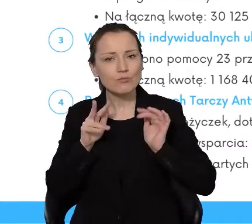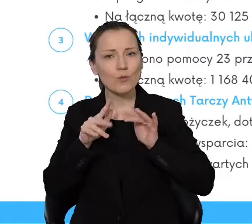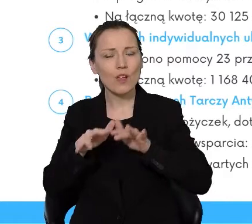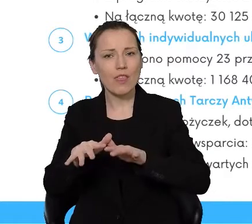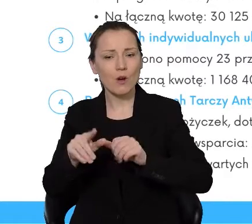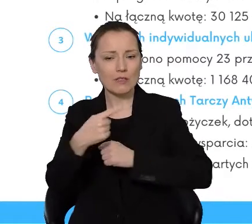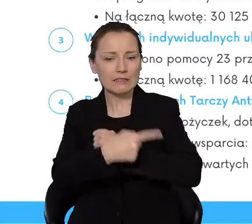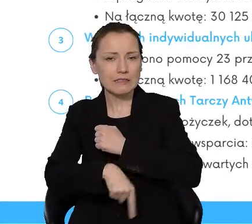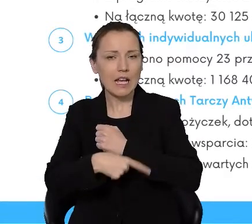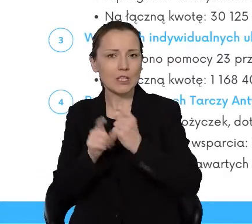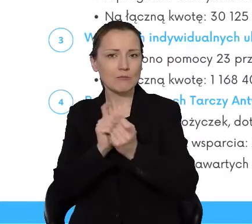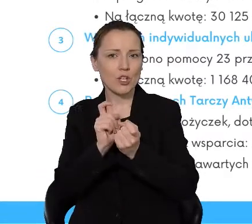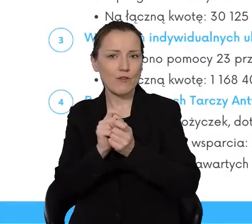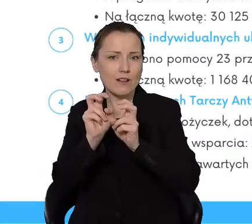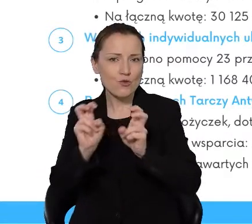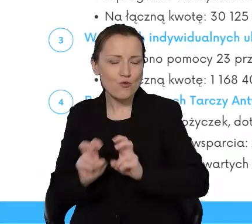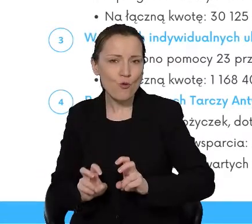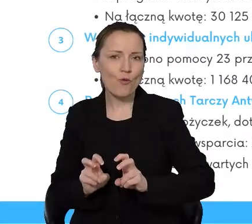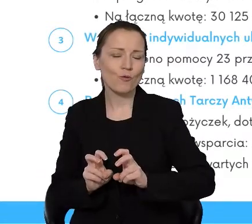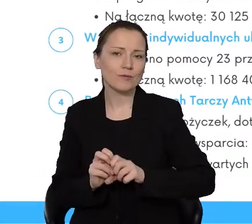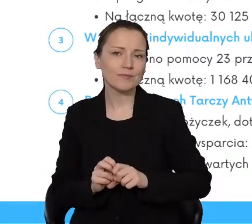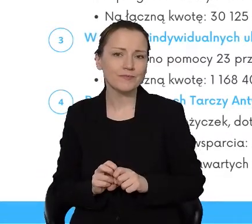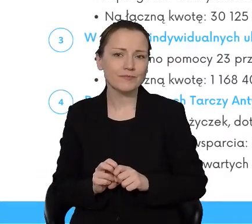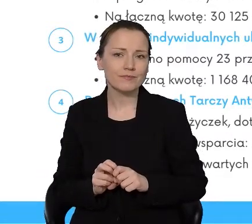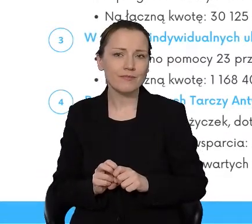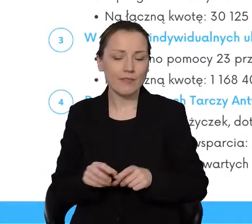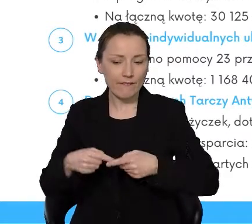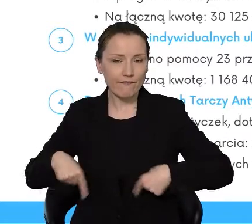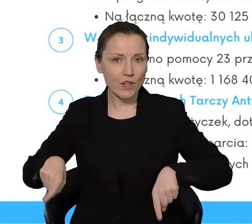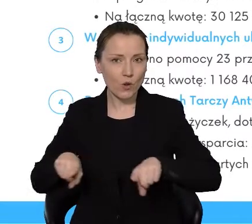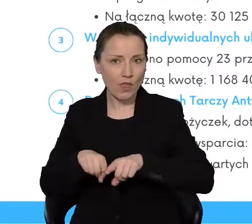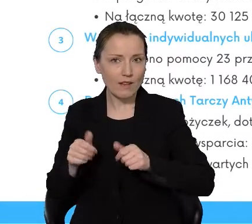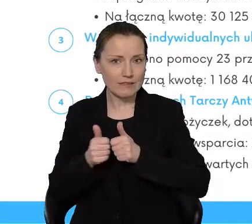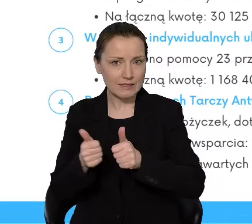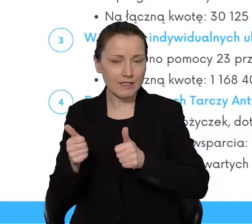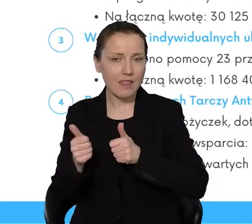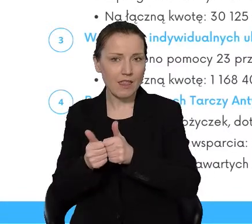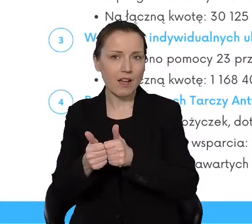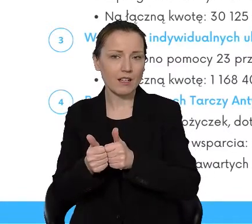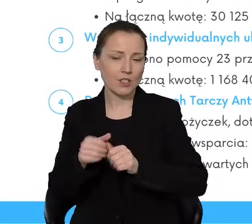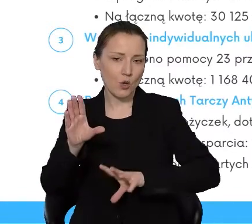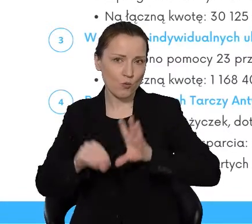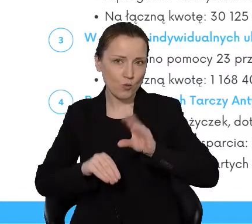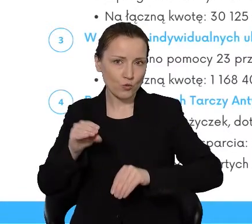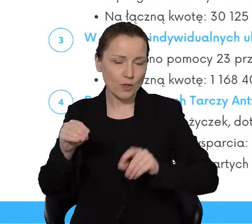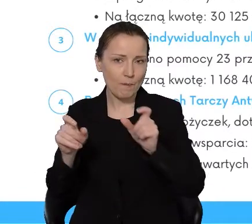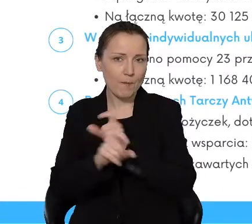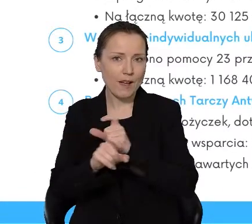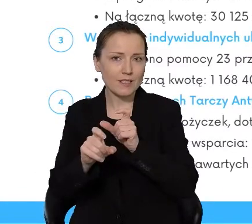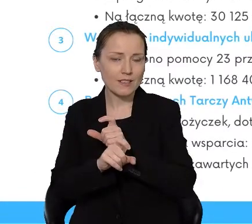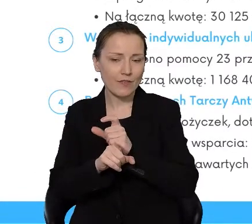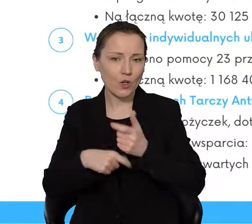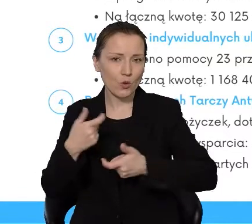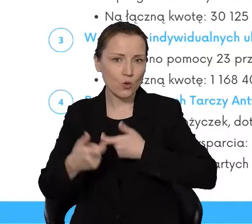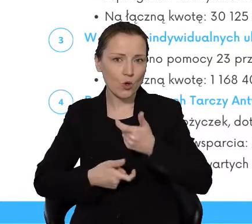tarcz antykryzysowych. Tutaj wykonawcą zadań w imieniu budżetu państwa był